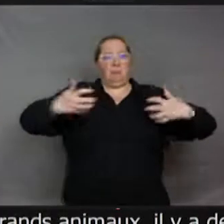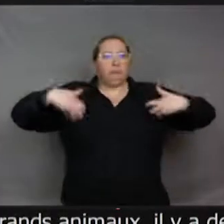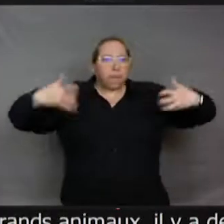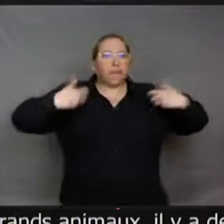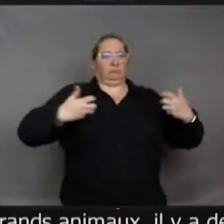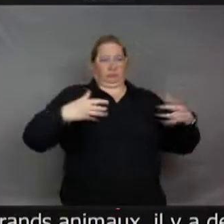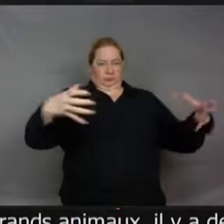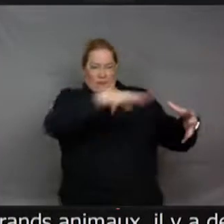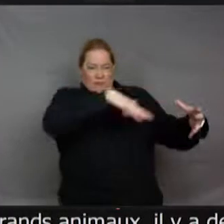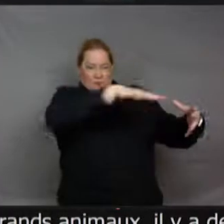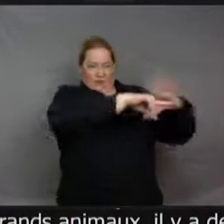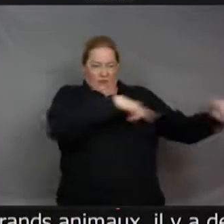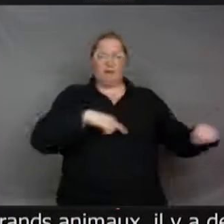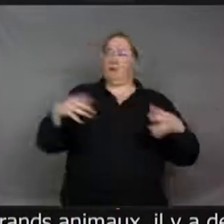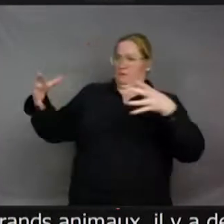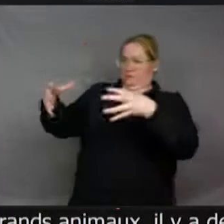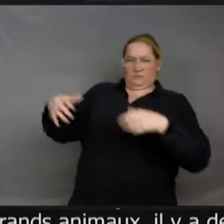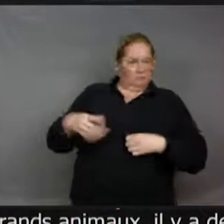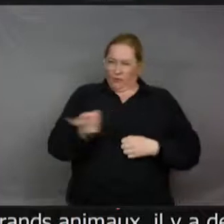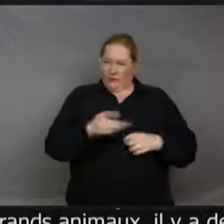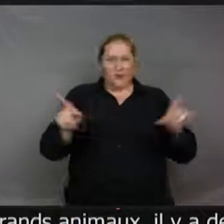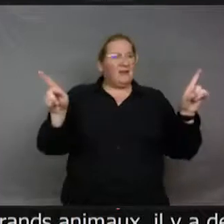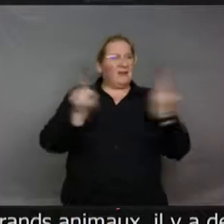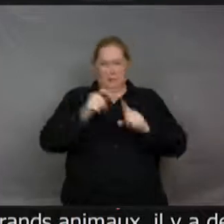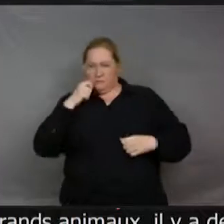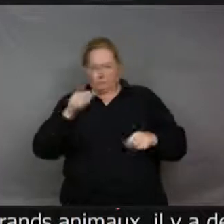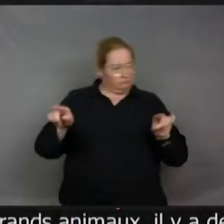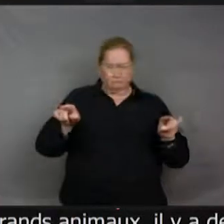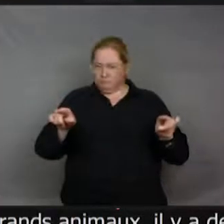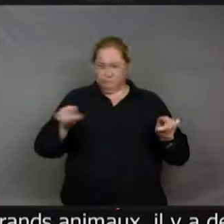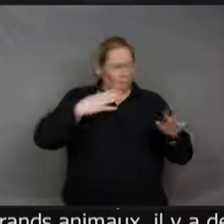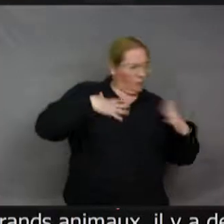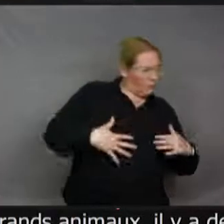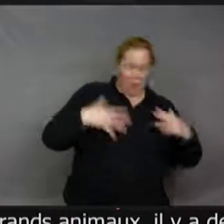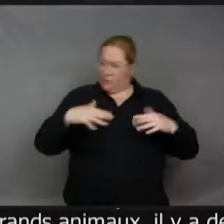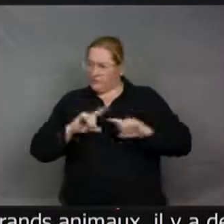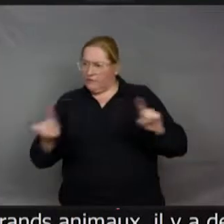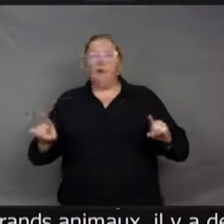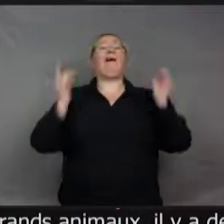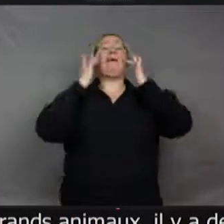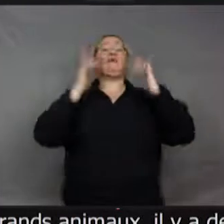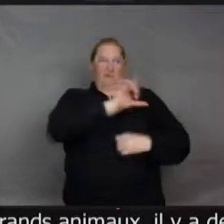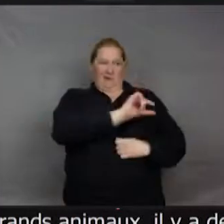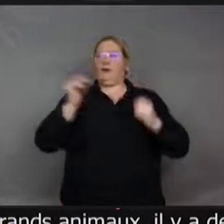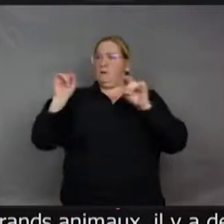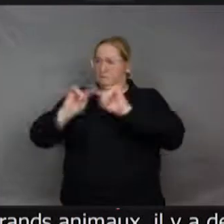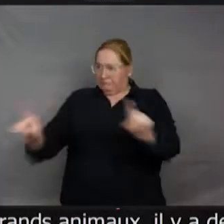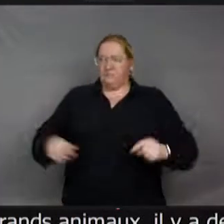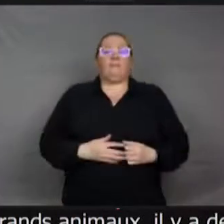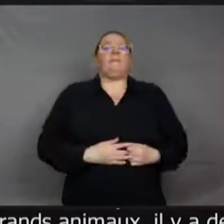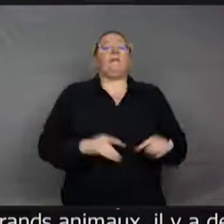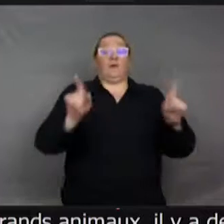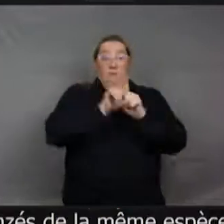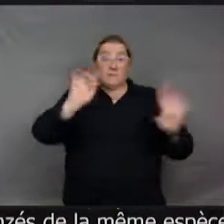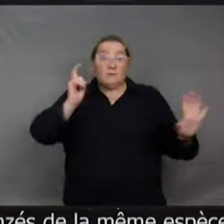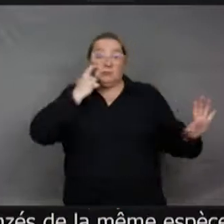-là. Et les chimpanzés de la même espèce ne font pas ça ailleurs. Mais du coup, bon, voilà, on a repéré à des cultures. Depuis quelque temps, on sait aussi quand